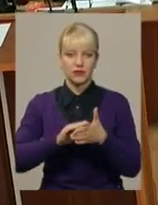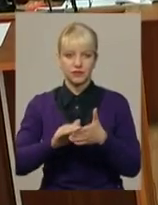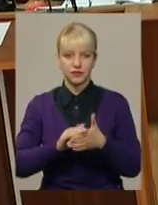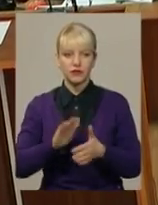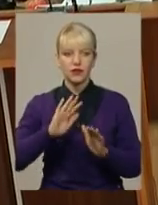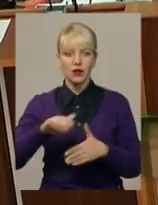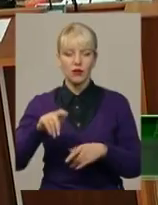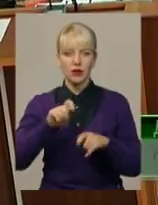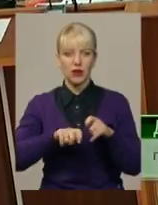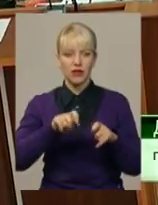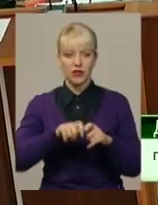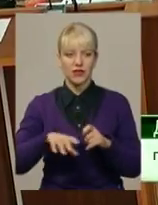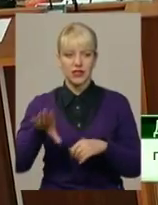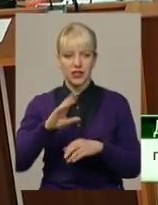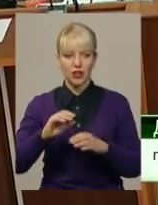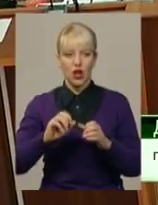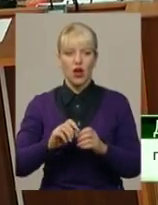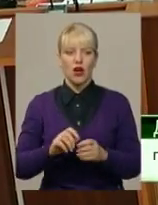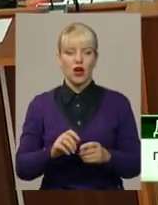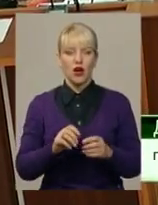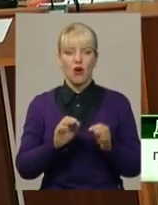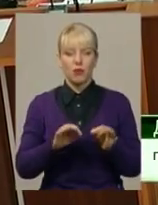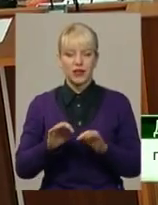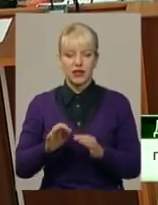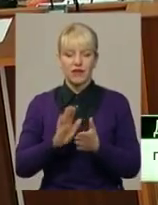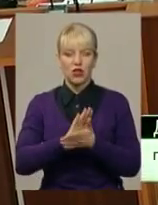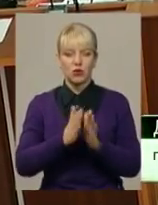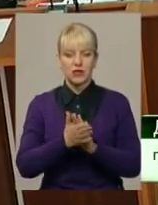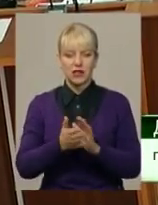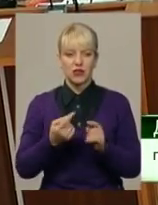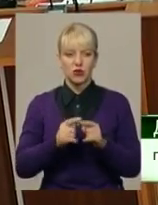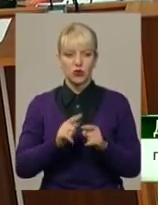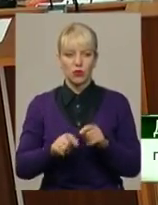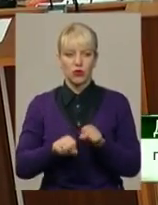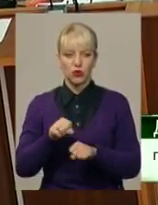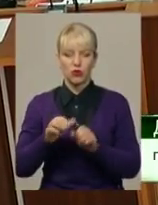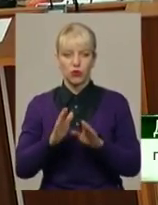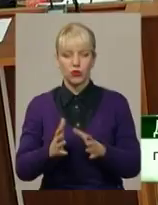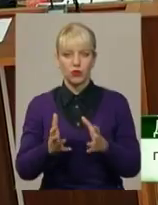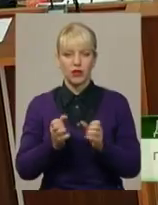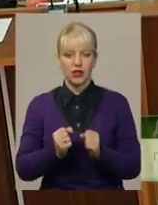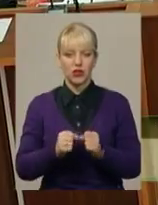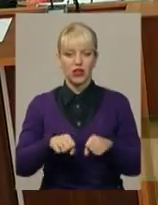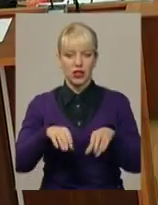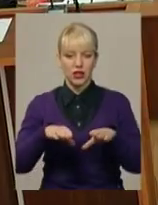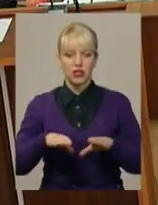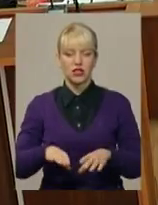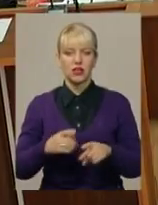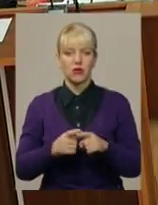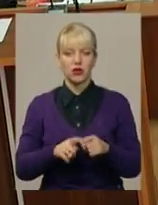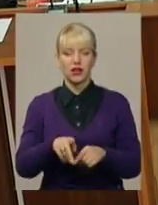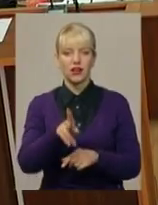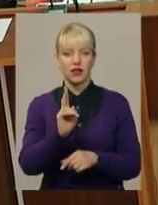перевірки застановлення всіх об'єктивних обставин вчинення даного правопорушення, буде прийнято рішення про те, ким